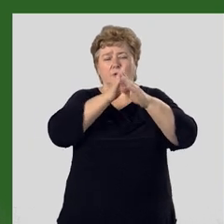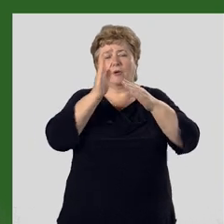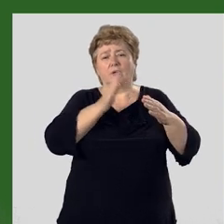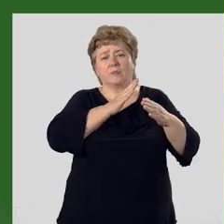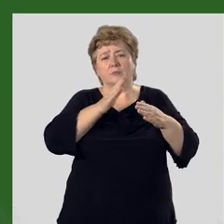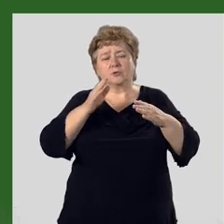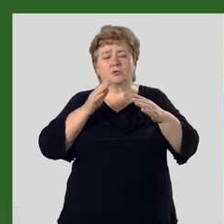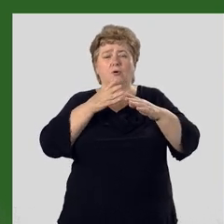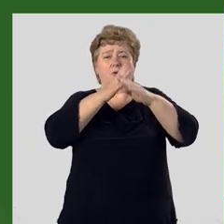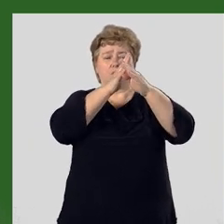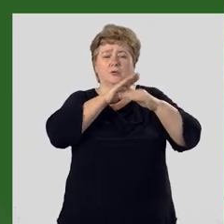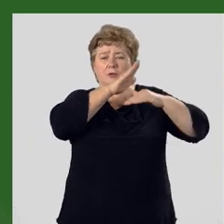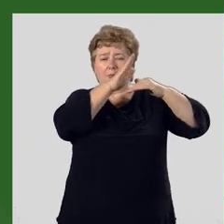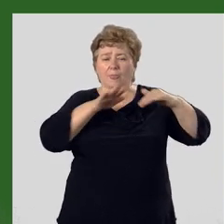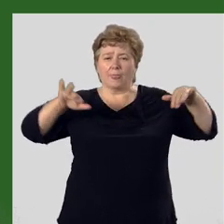межгорных долин.